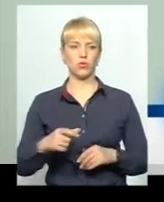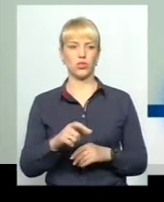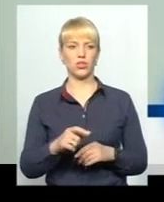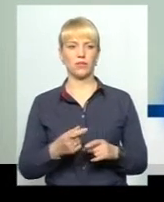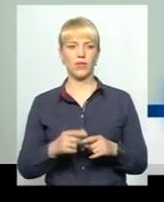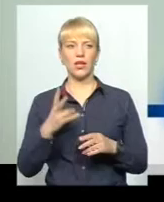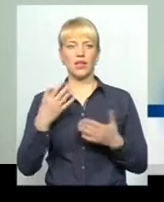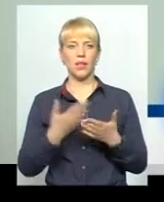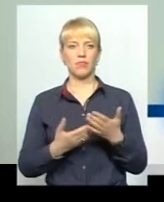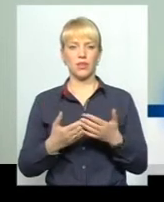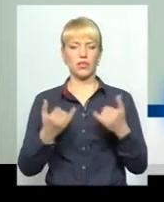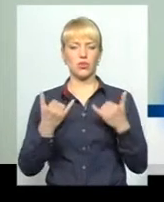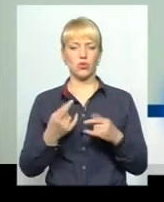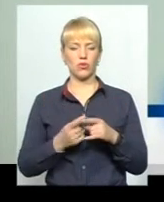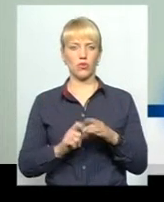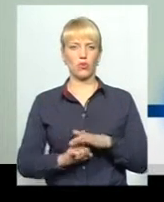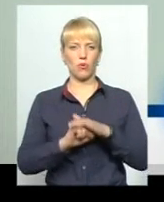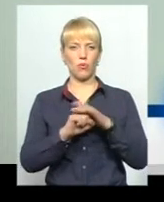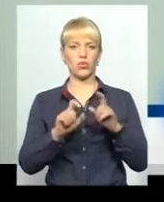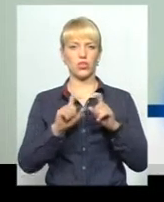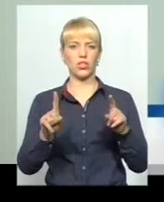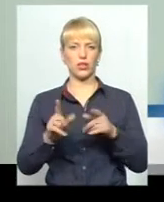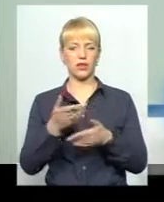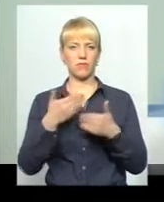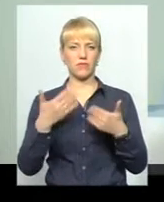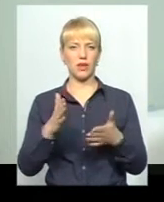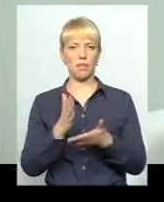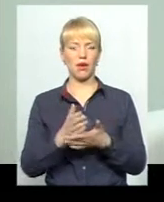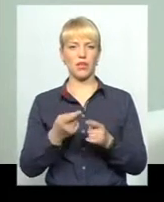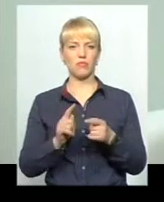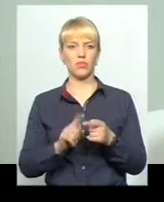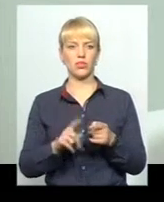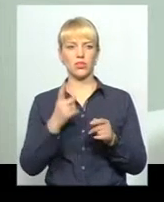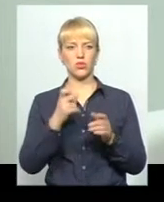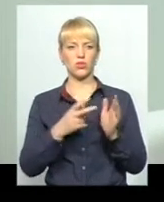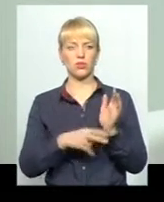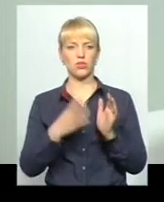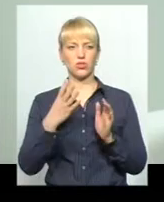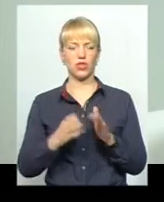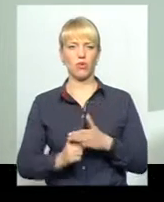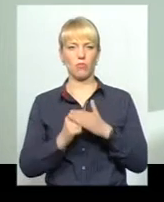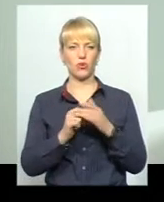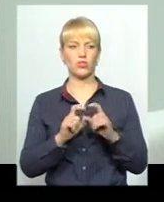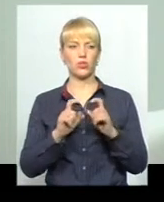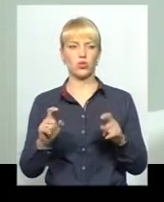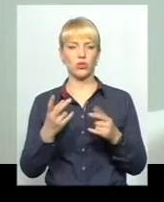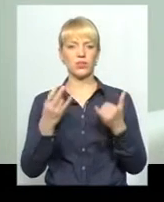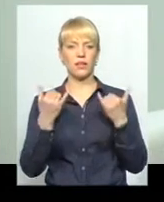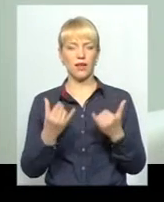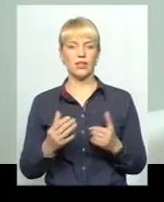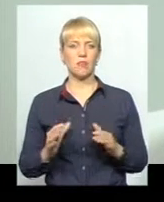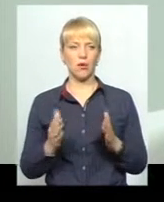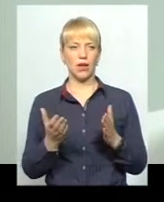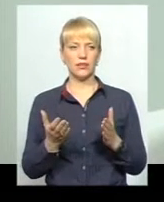Сьогодні, наприклад, до тих опорних шкіл, які ми вже маємо, це 174 опорні школи на даний момент,